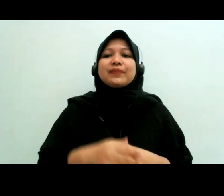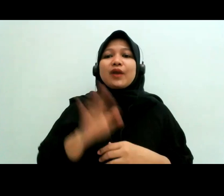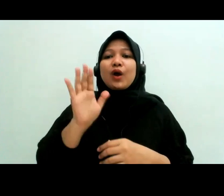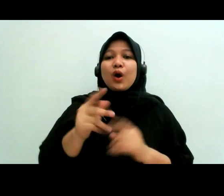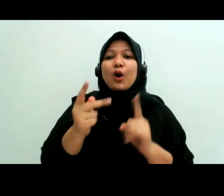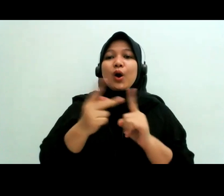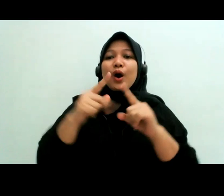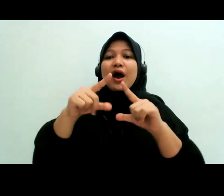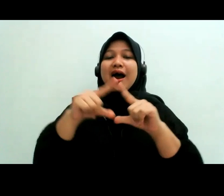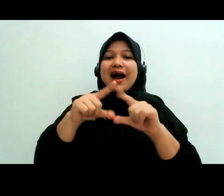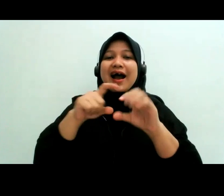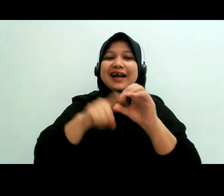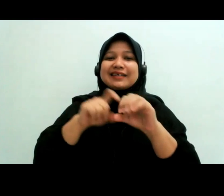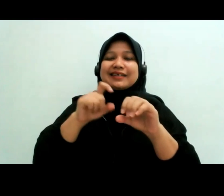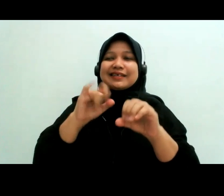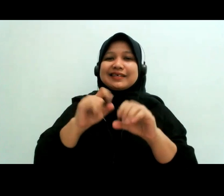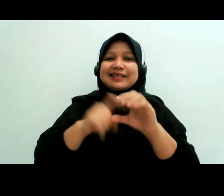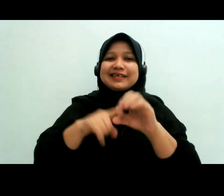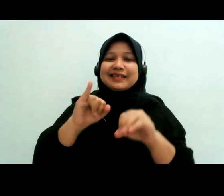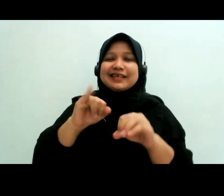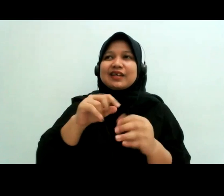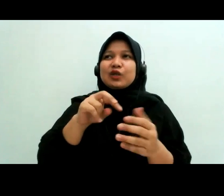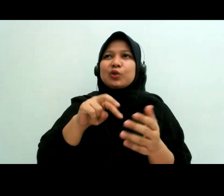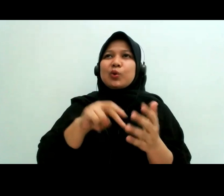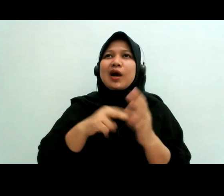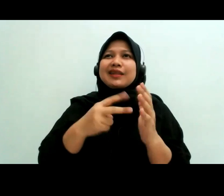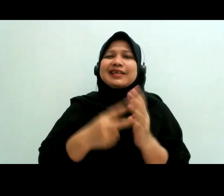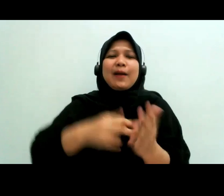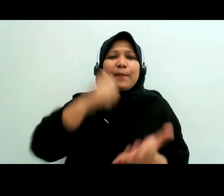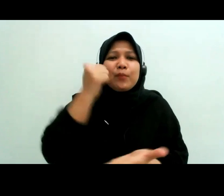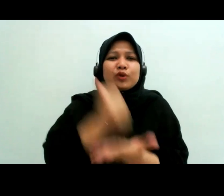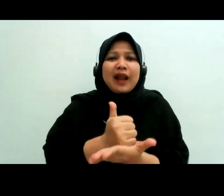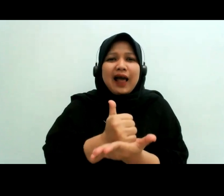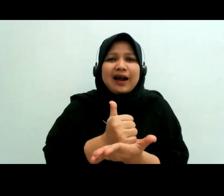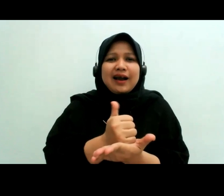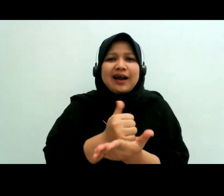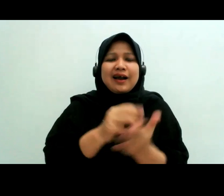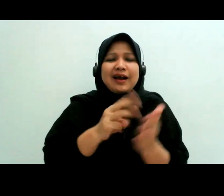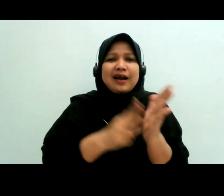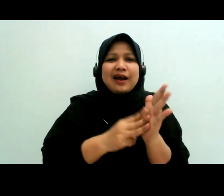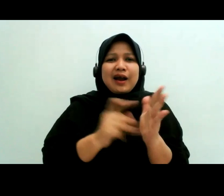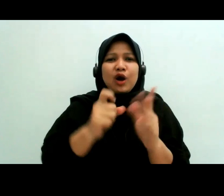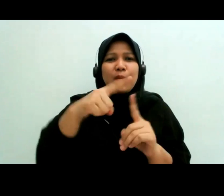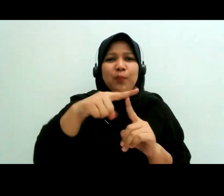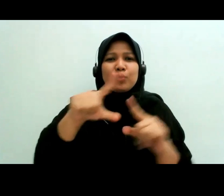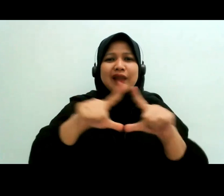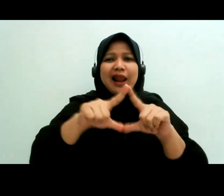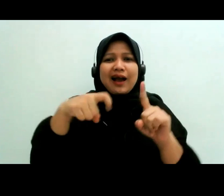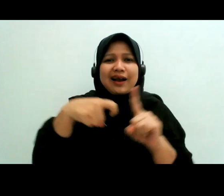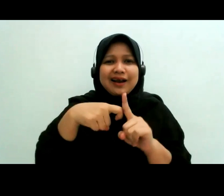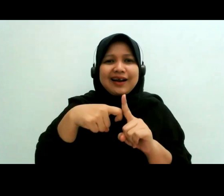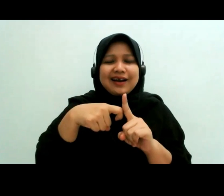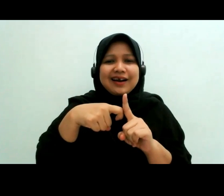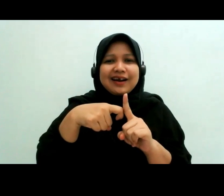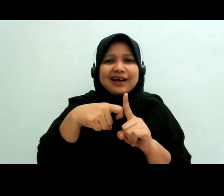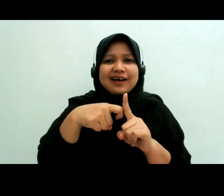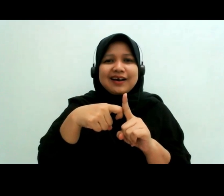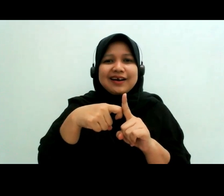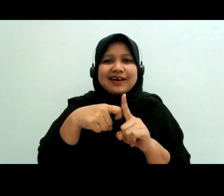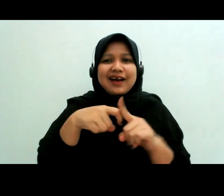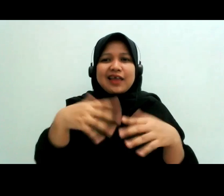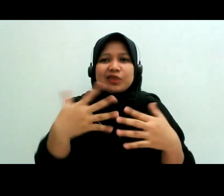apa ya Mbak Nining bilangnya mutlak ya kalau membantu mutlak hakiki itu sejati gitu ya sejati kali ya